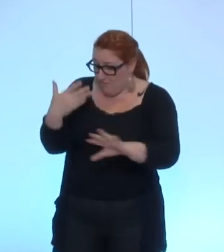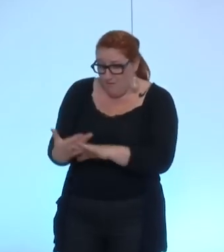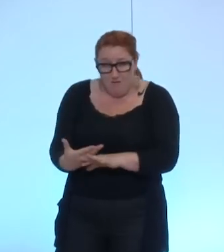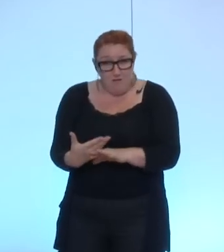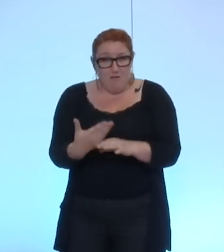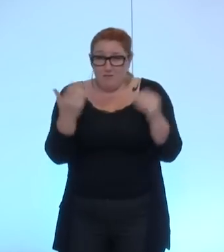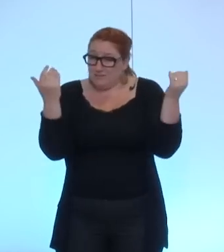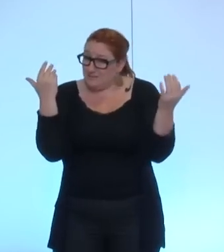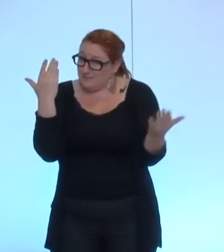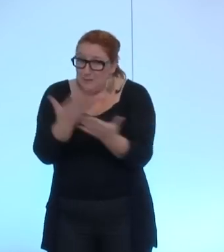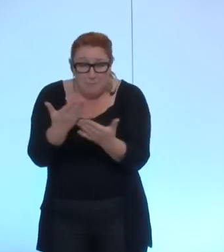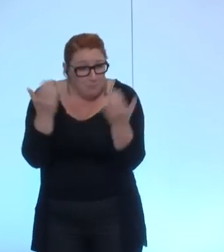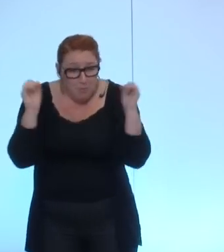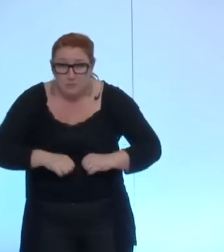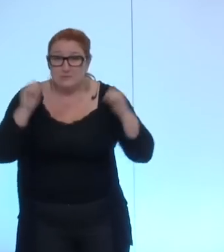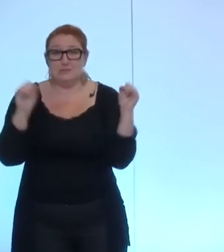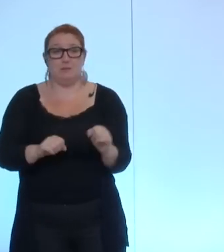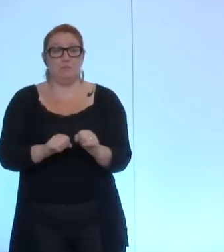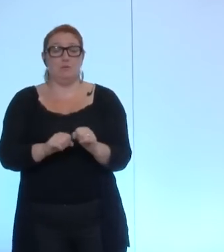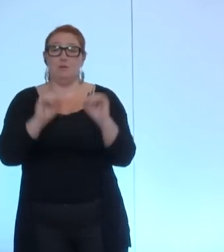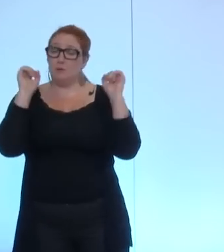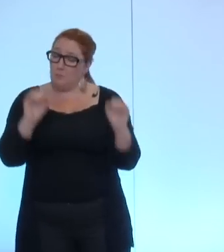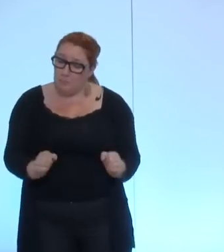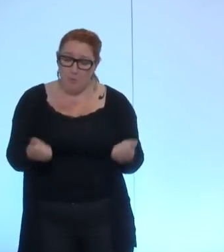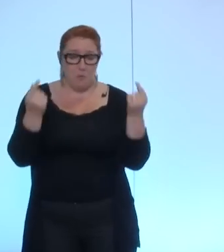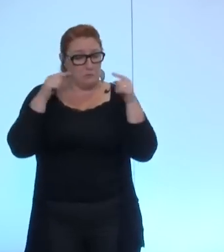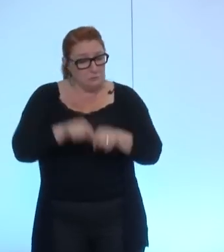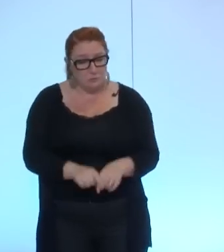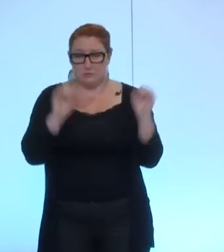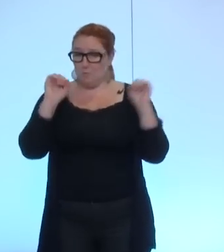la paix je vous remercie